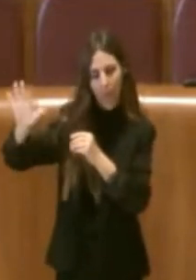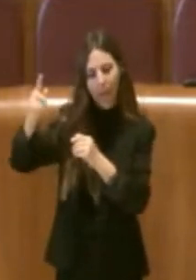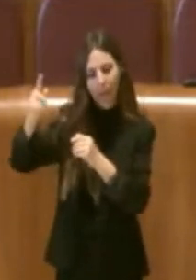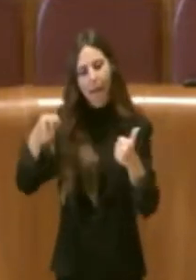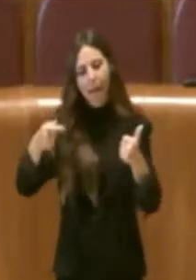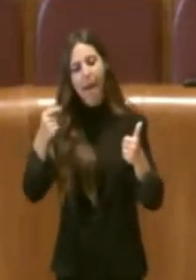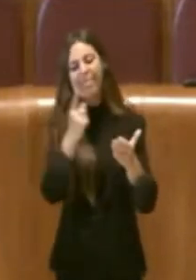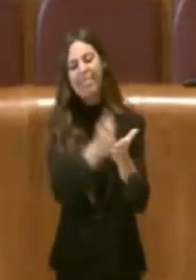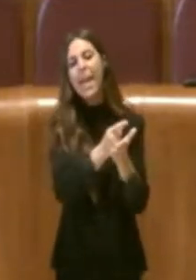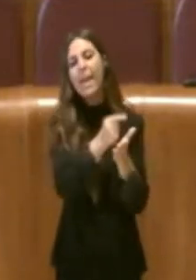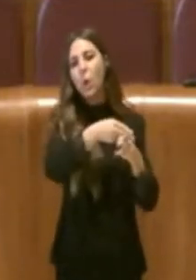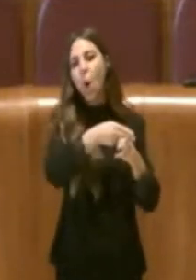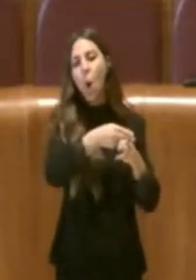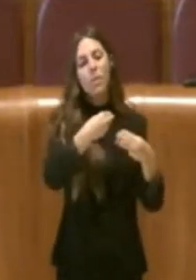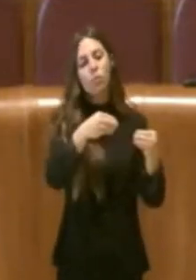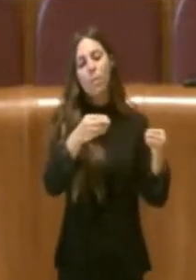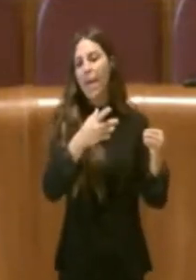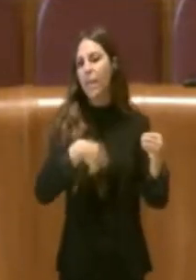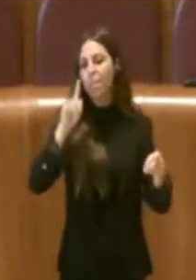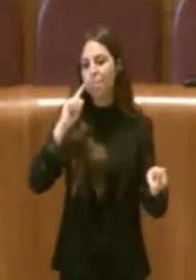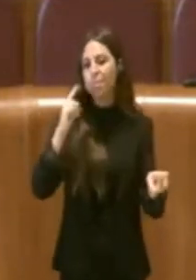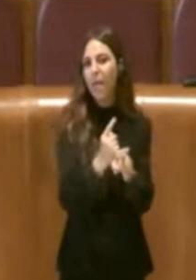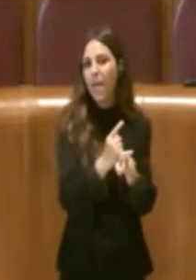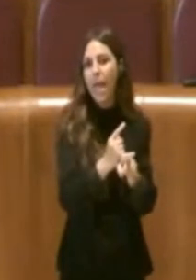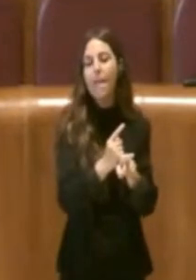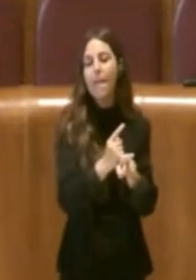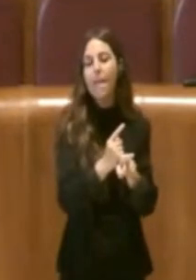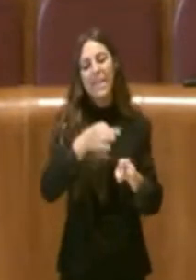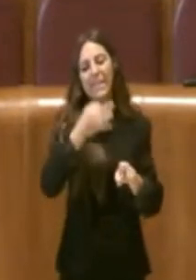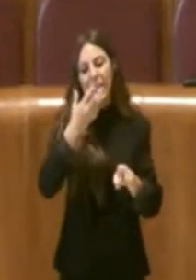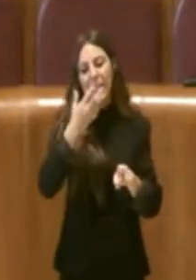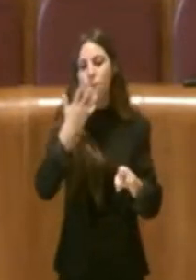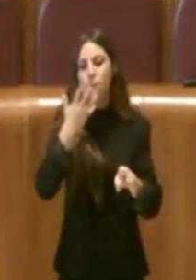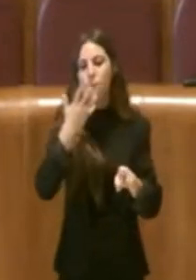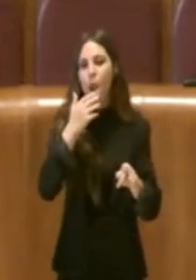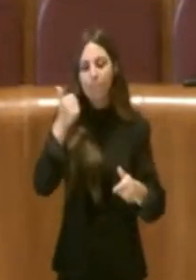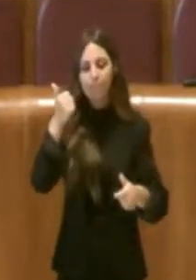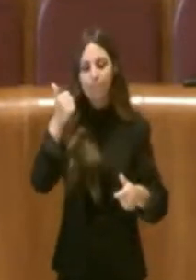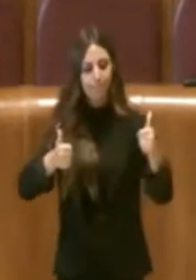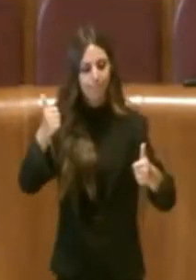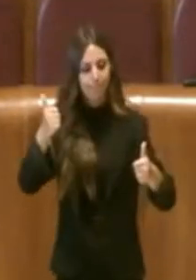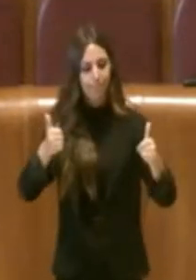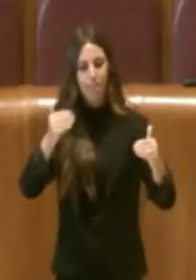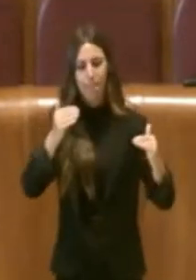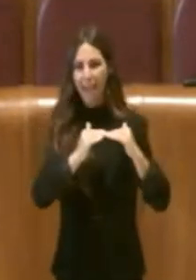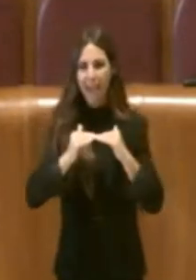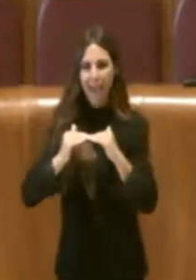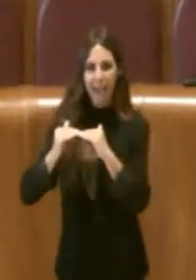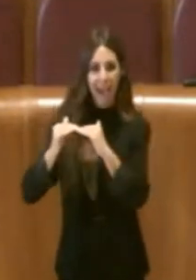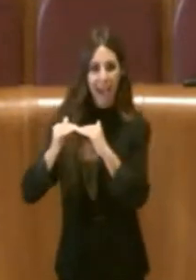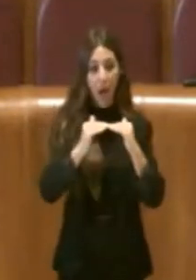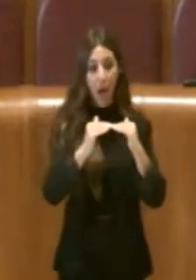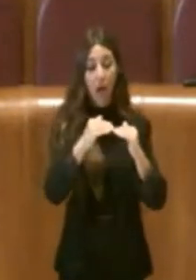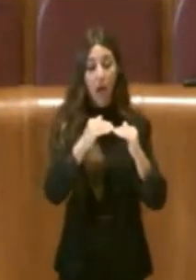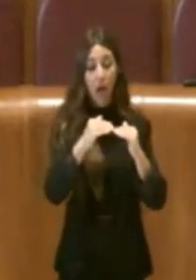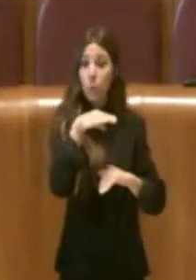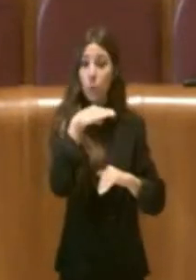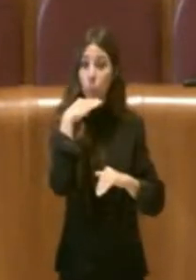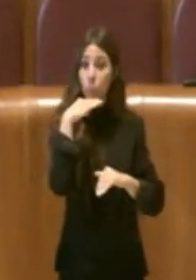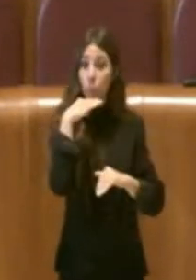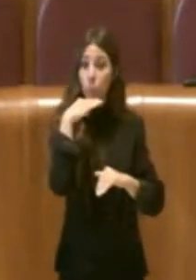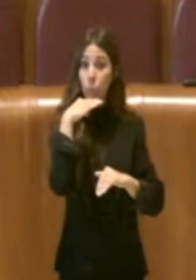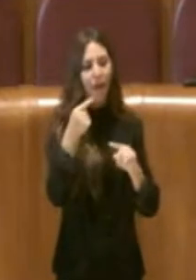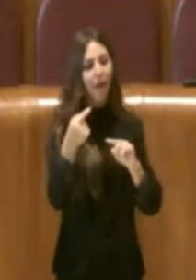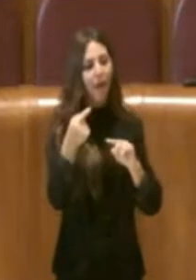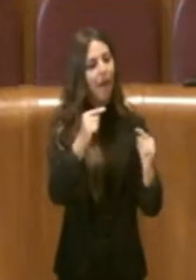mondiali ma per poter essere allo stesso livello delle altre capitali europee non è diciamo sufficiente il